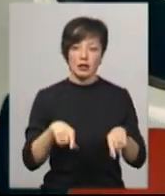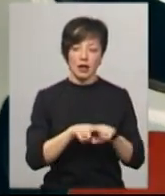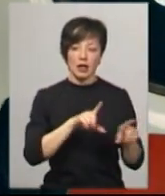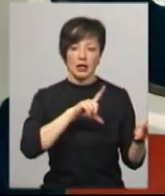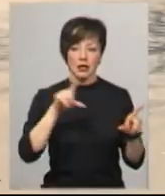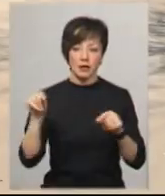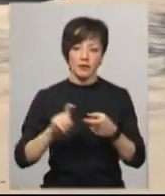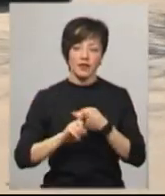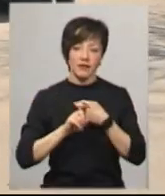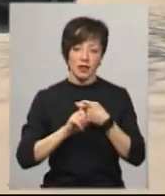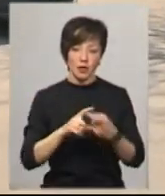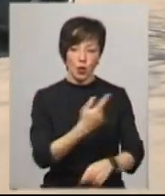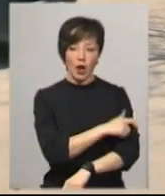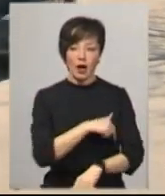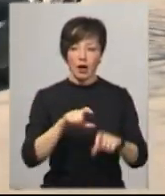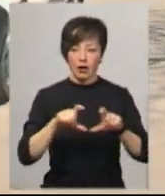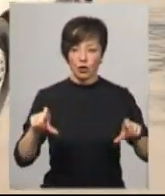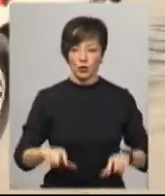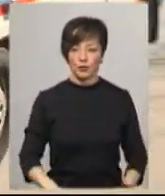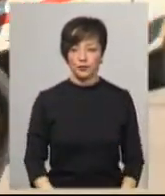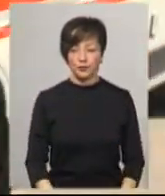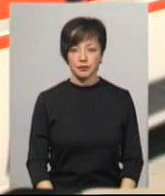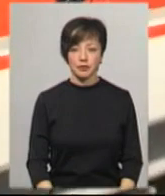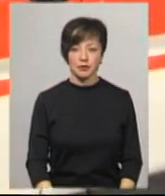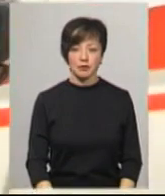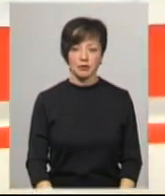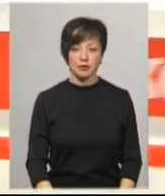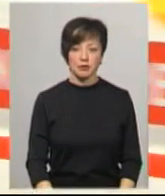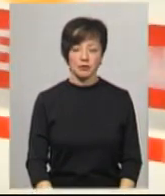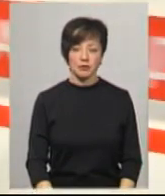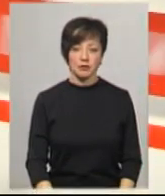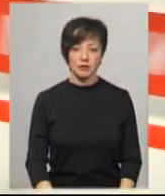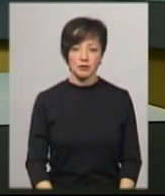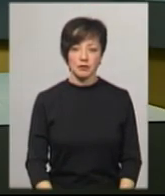їдемо в інфекційну лікарню. Тетяна Борожцова, Юрій Чорний, новини на Суспільному, Хмельницький.